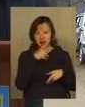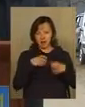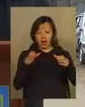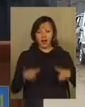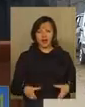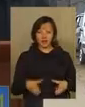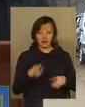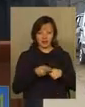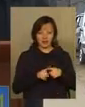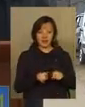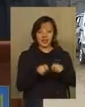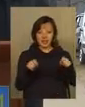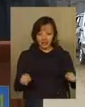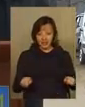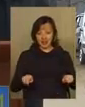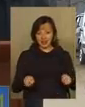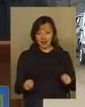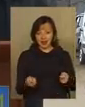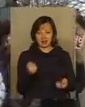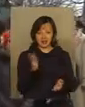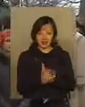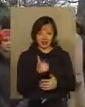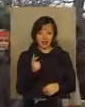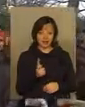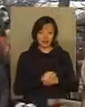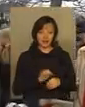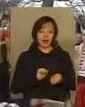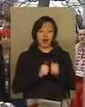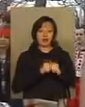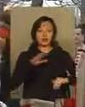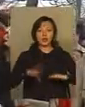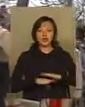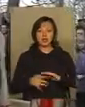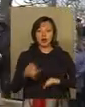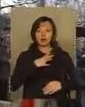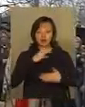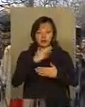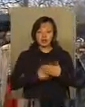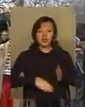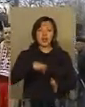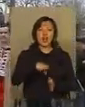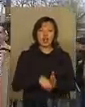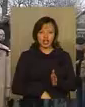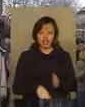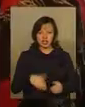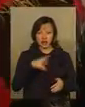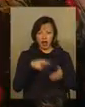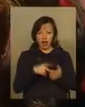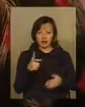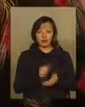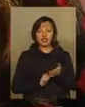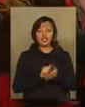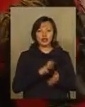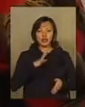Бабка, який? Галон, балон. Відкривайте, кран, газ є. Кам'янець-Подільський район був у списку найгірших газифікованих в області.